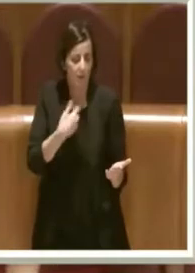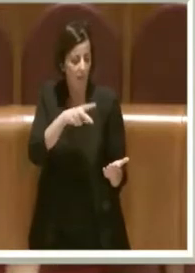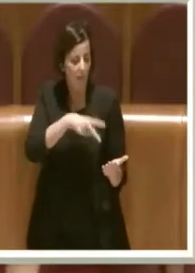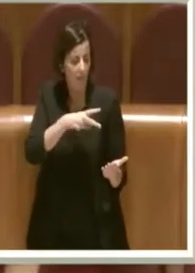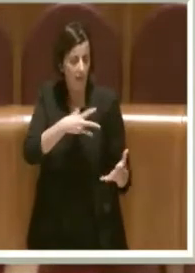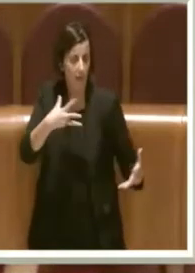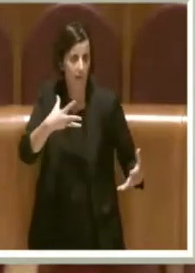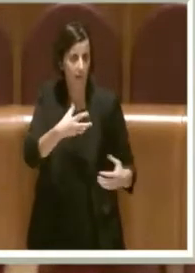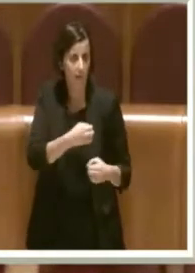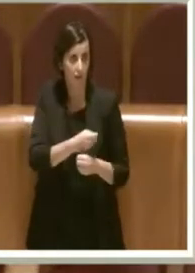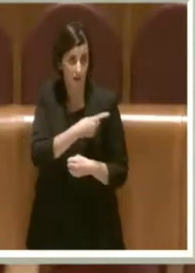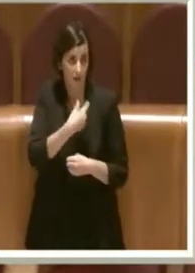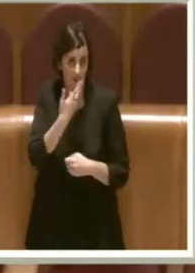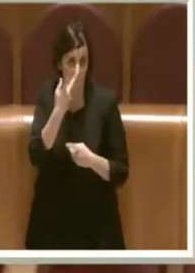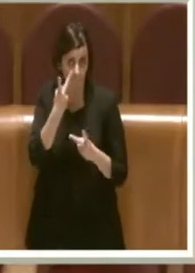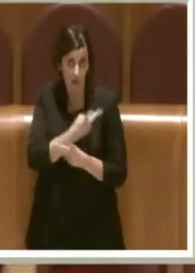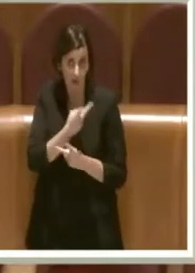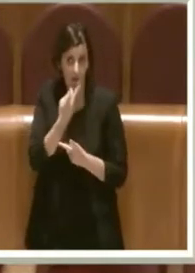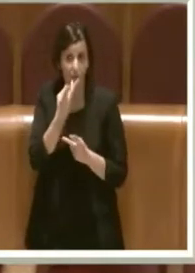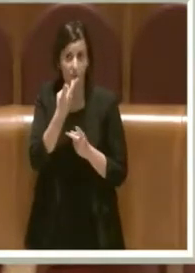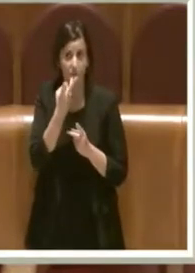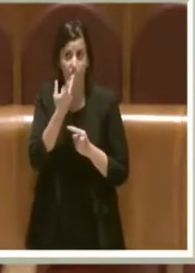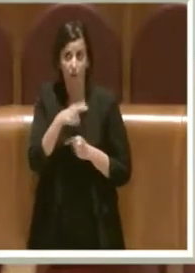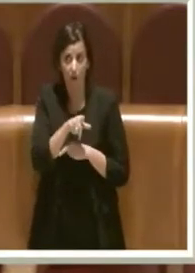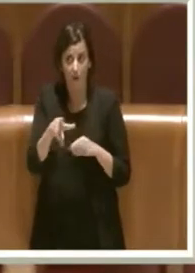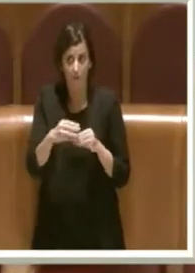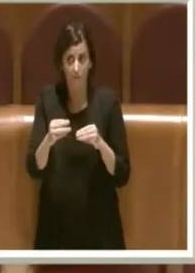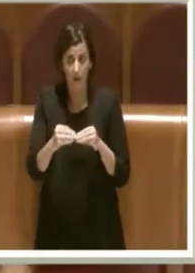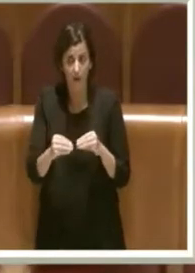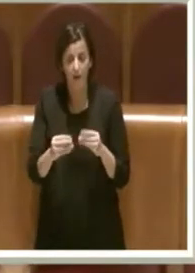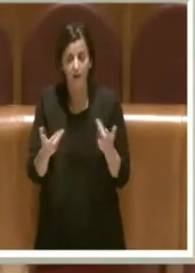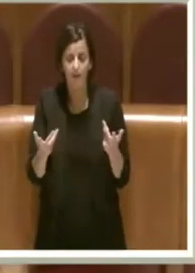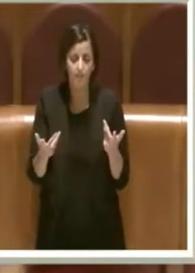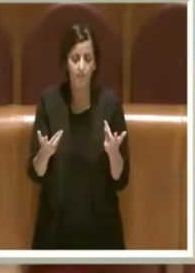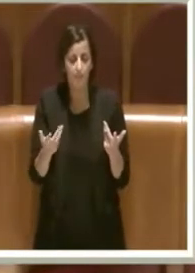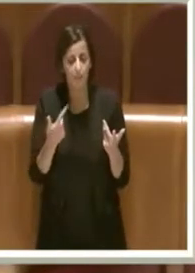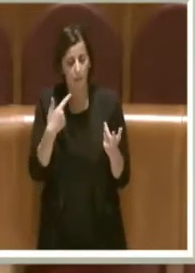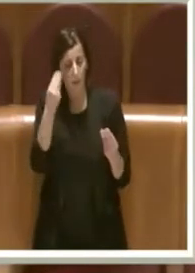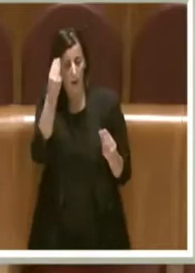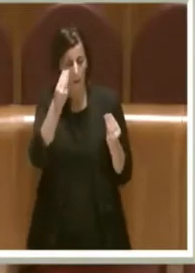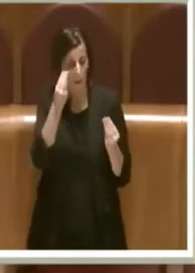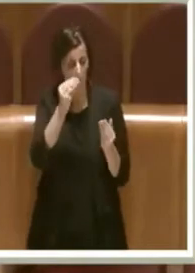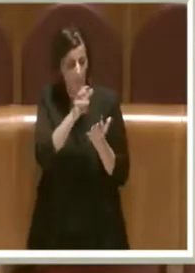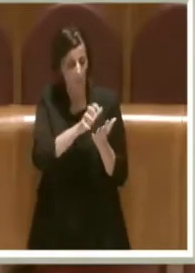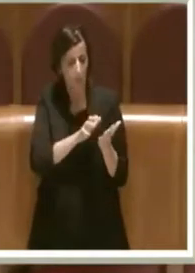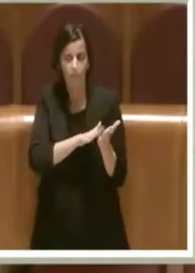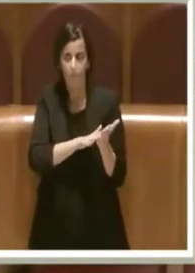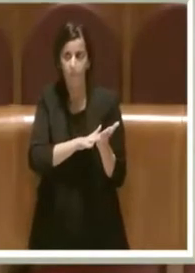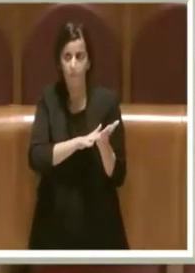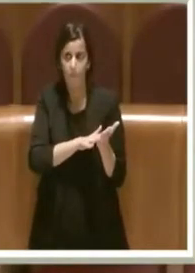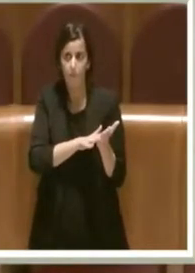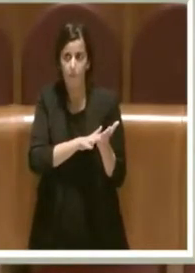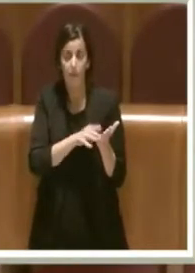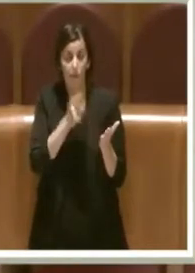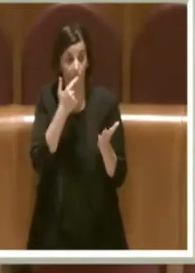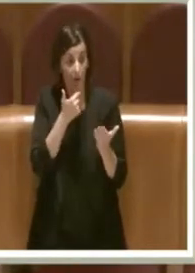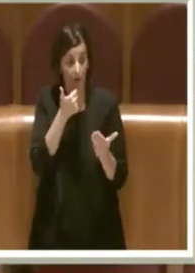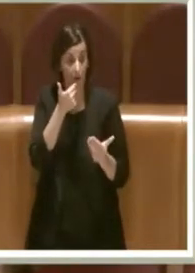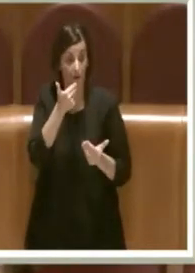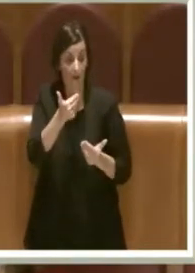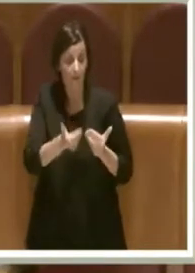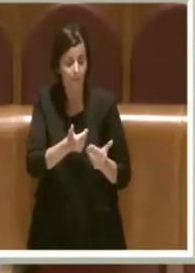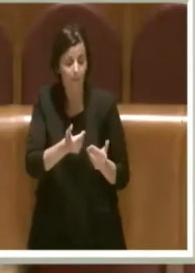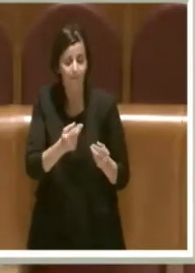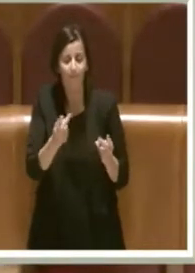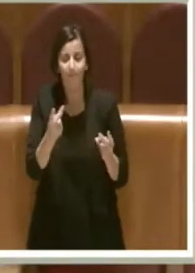sintesi di quello che volete fare e delle buone intenzioni che voi volete portare avanti, ma non